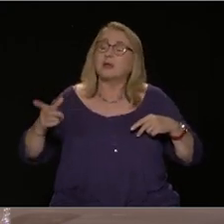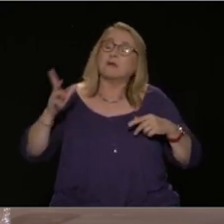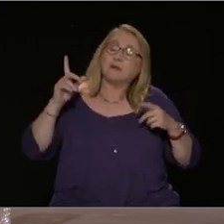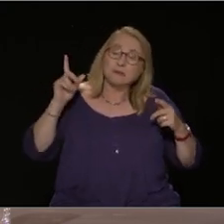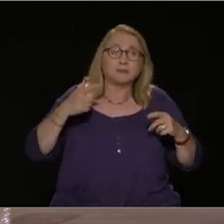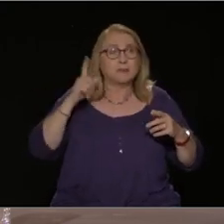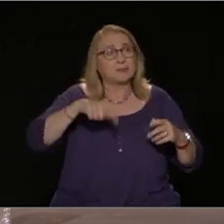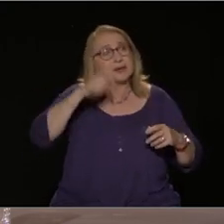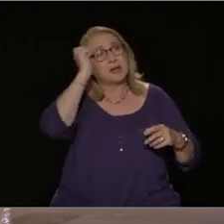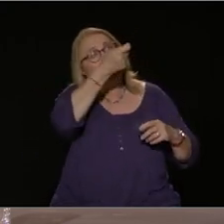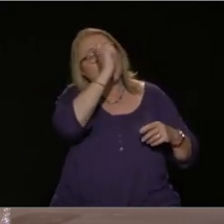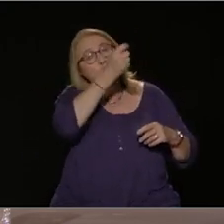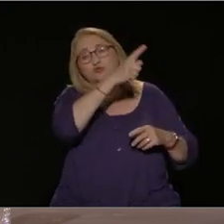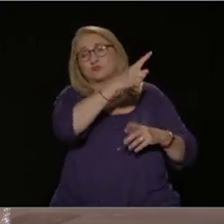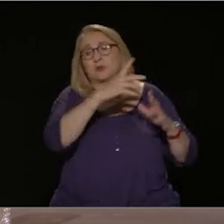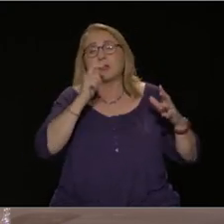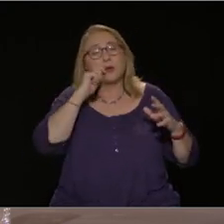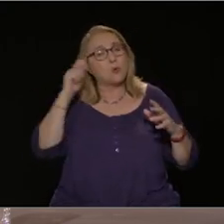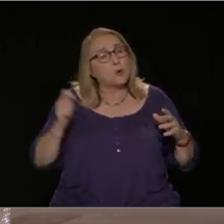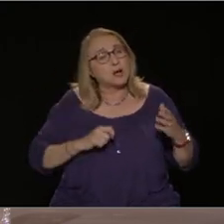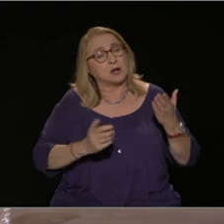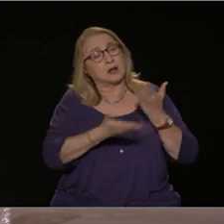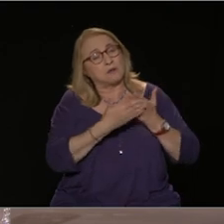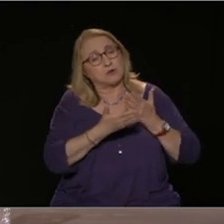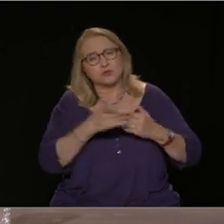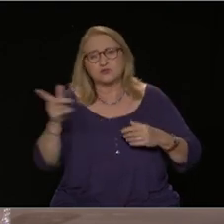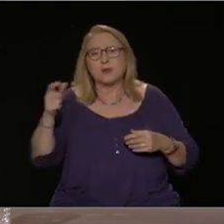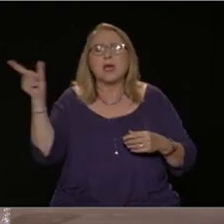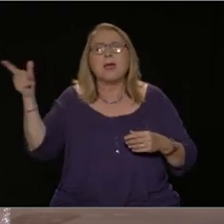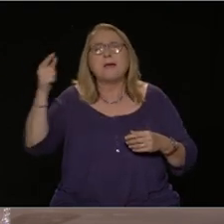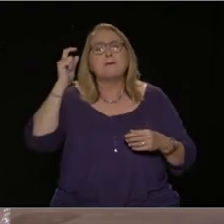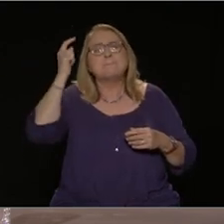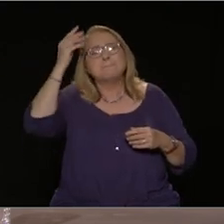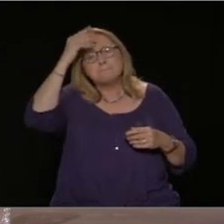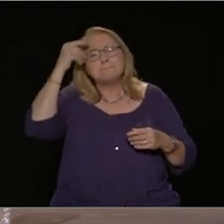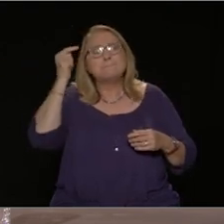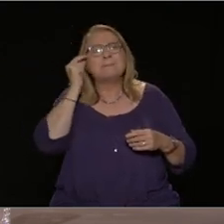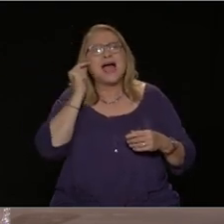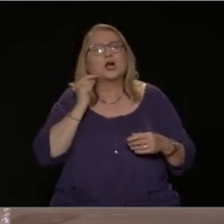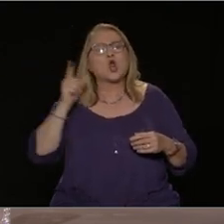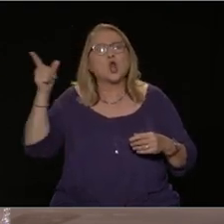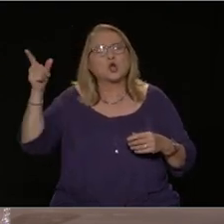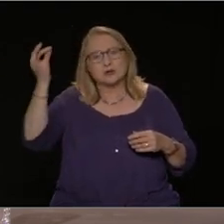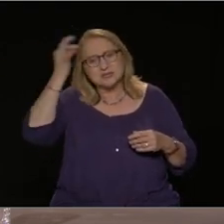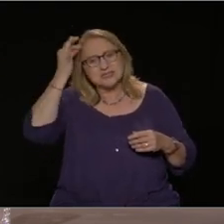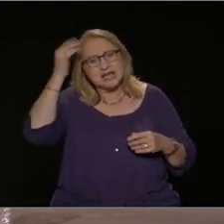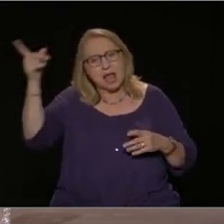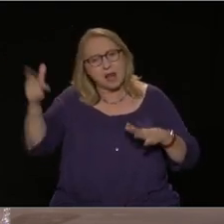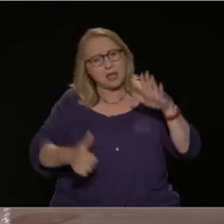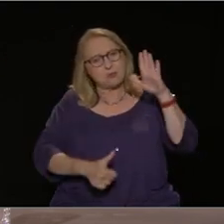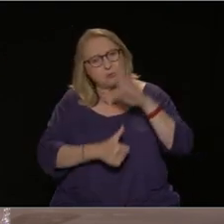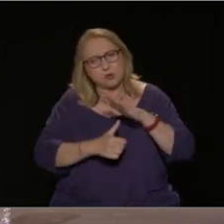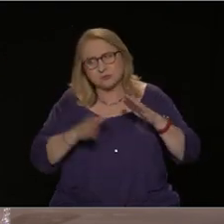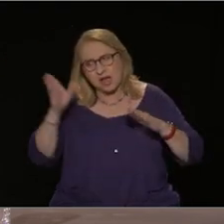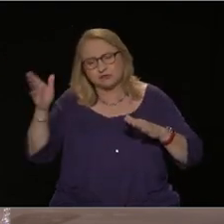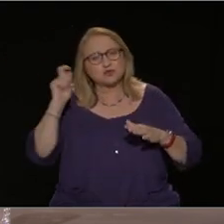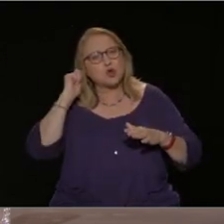των πλουσίων στη Γαλλία όπως τον αποκαλεί ο γαλλικός λαός, είπε καθαρά ότι πρέπει να πάμε σε μια πολεμική οικονομία.